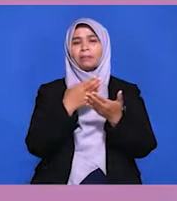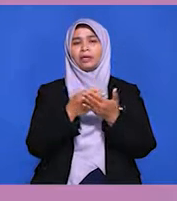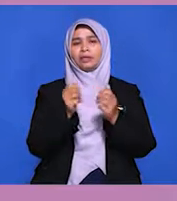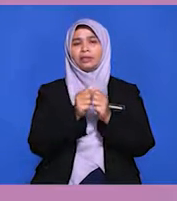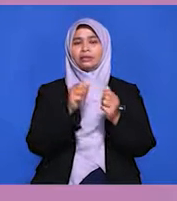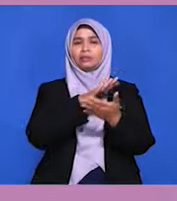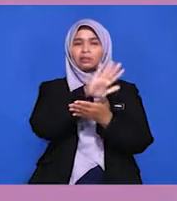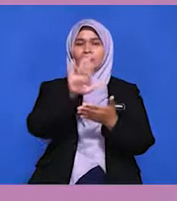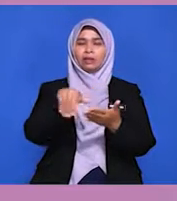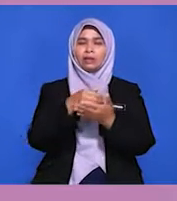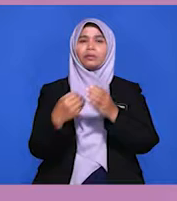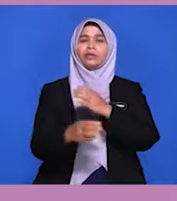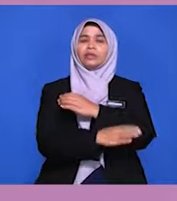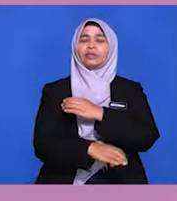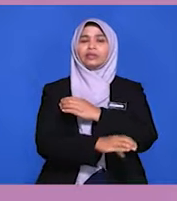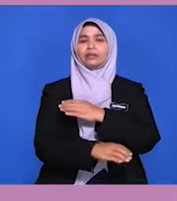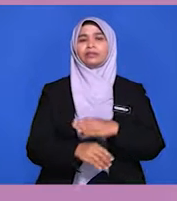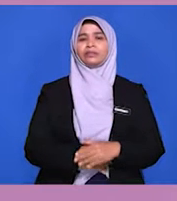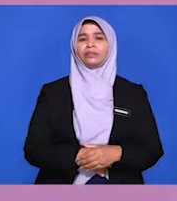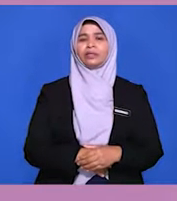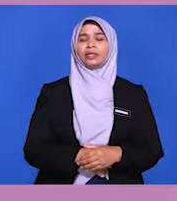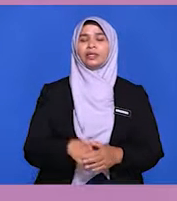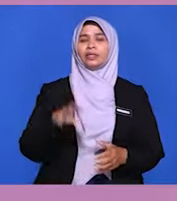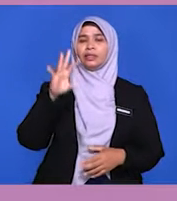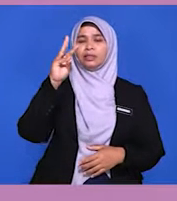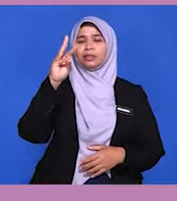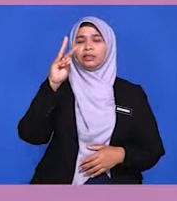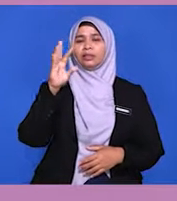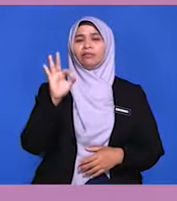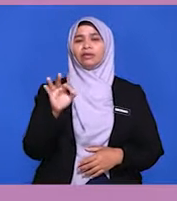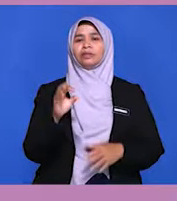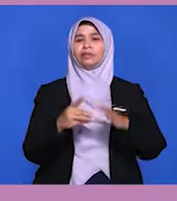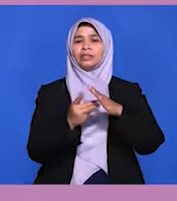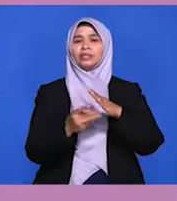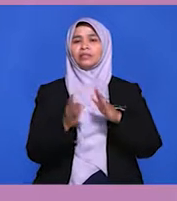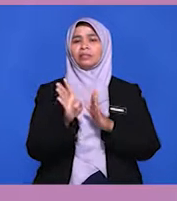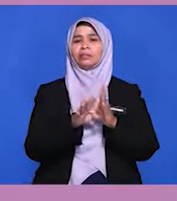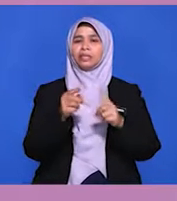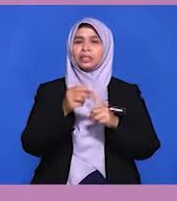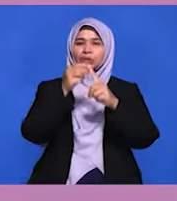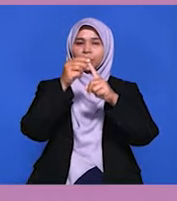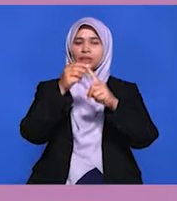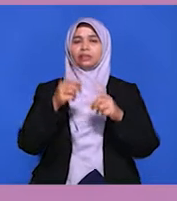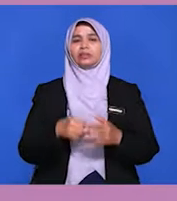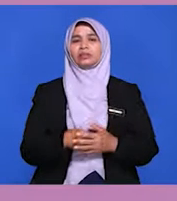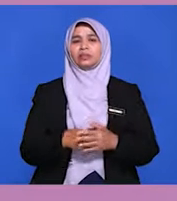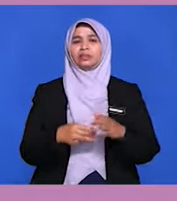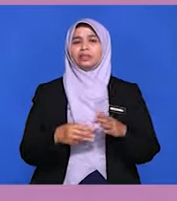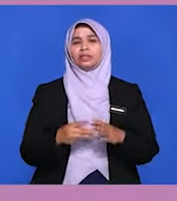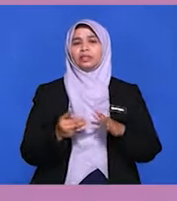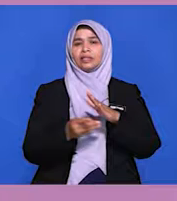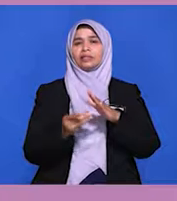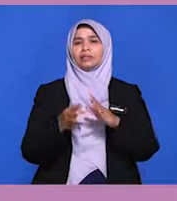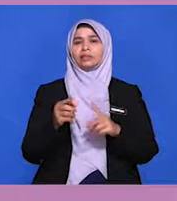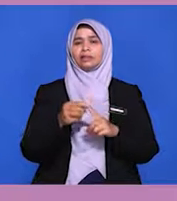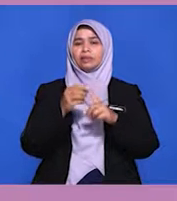memelihara kepentingan bersama. Keenam, faktor dasar berkecuali. Malaysia mengadakan